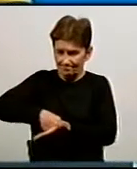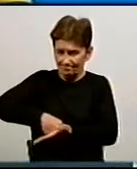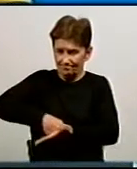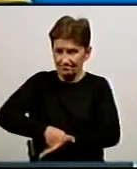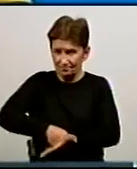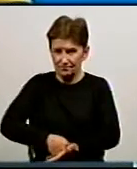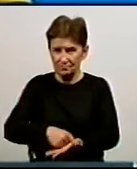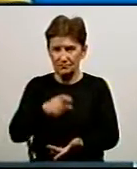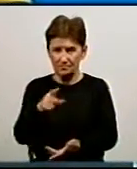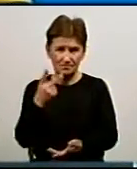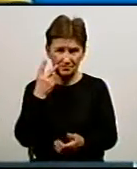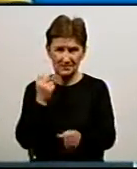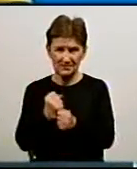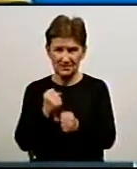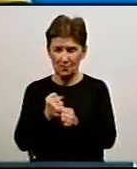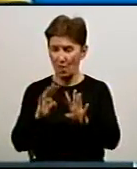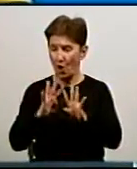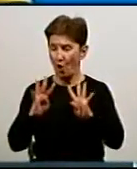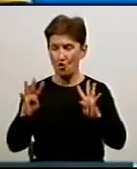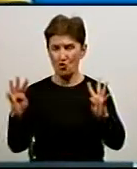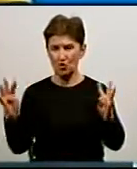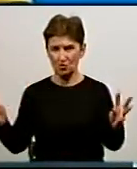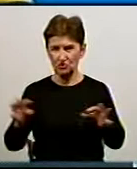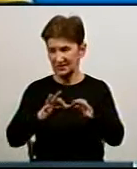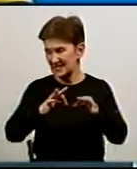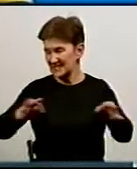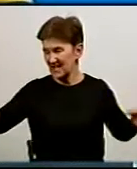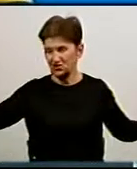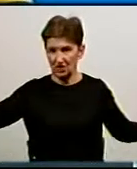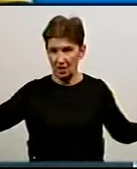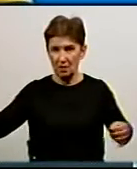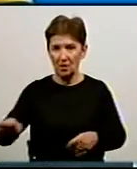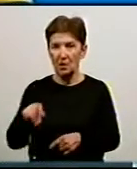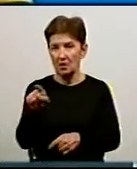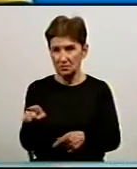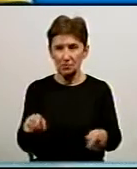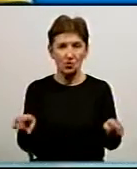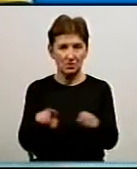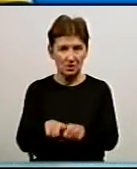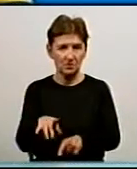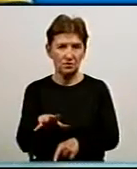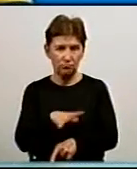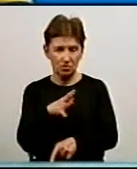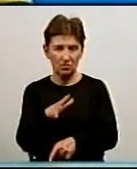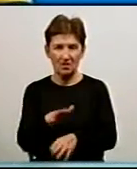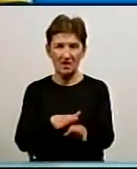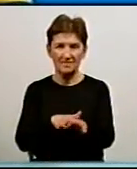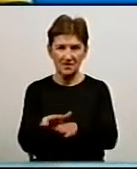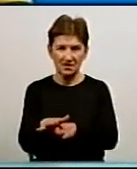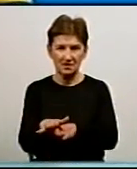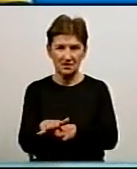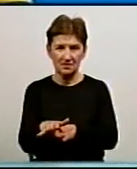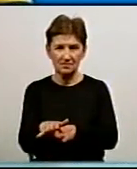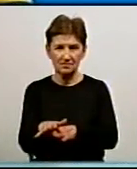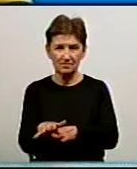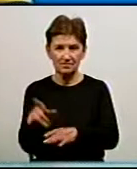рейки огорожуючі і огорожувана стрічка. Також тут було виконано огороження, нас ще фото, і на підприємстві